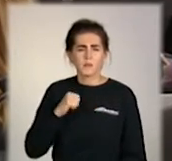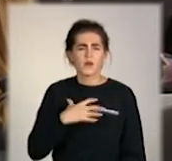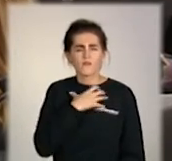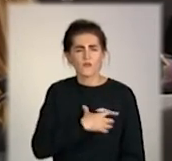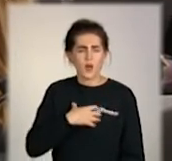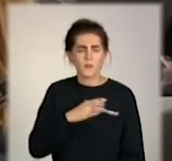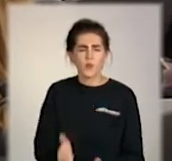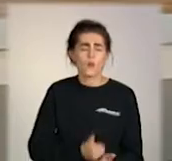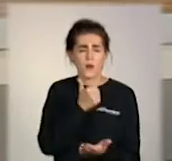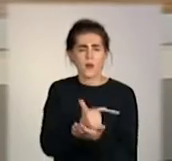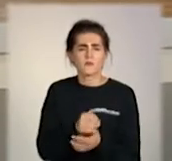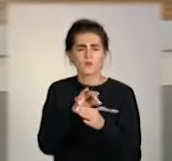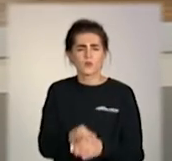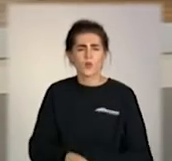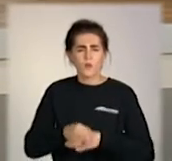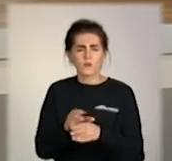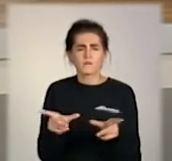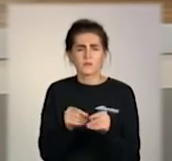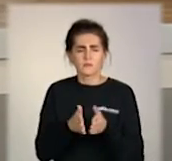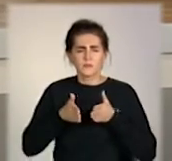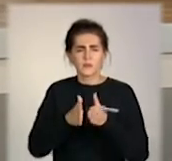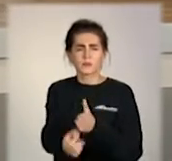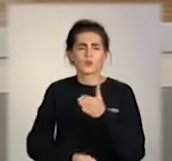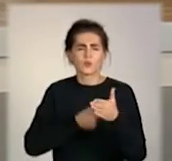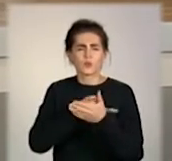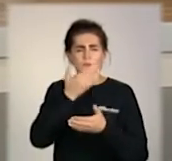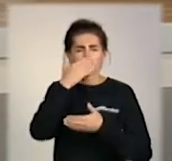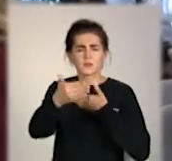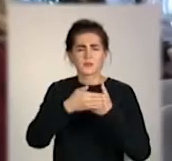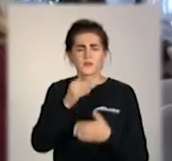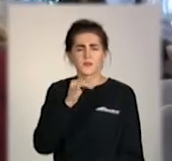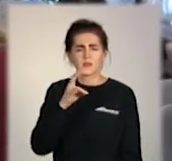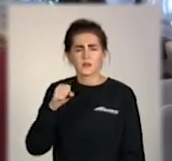ментори будуть супроводжувати учасників аж до самого фіналу проєкту.